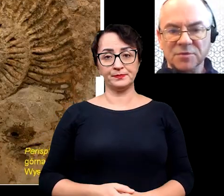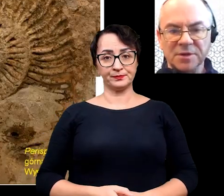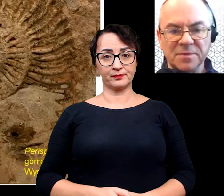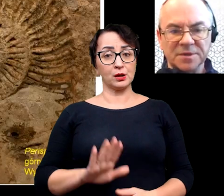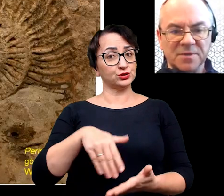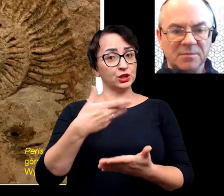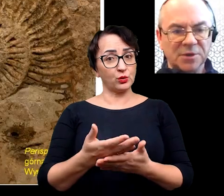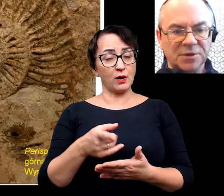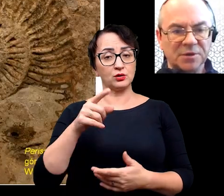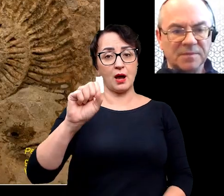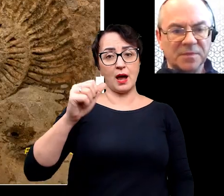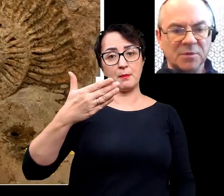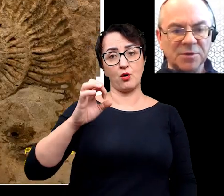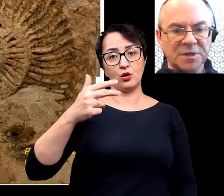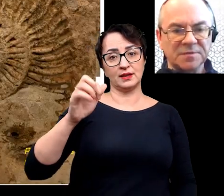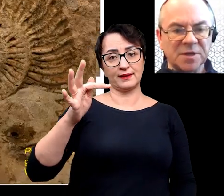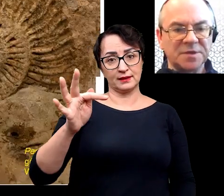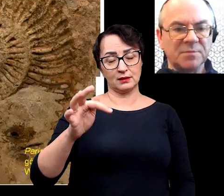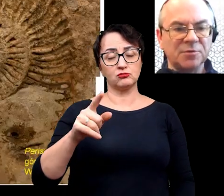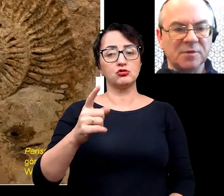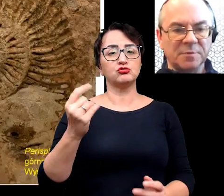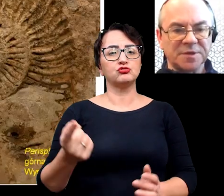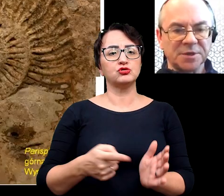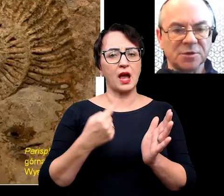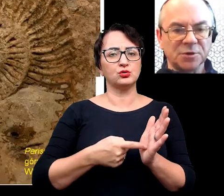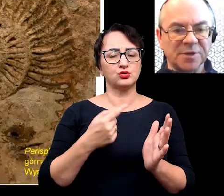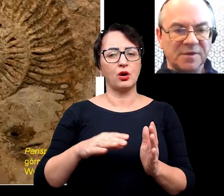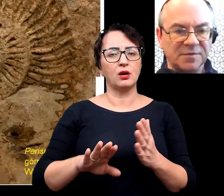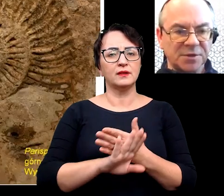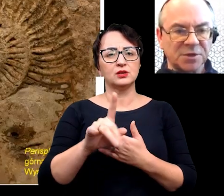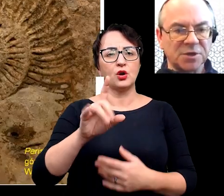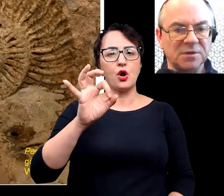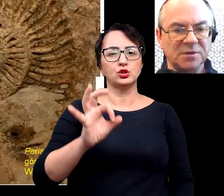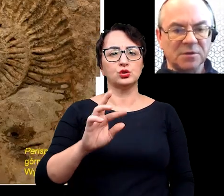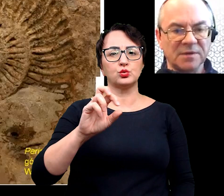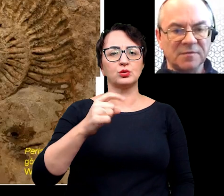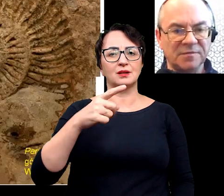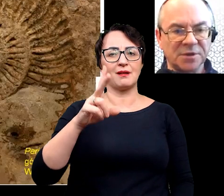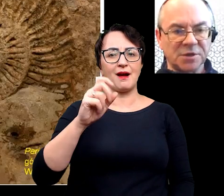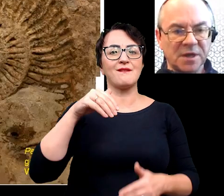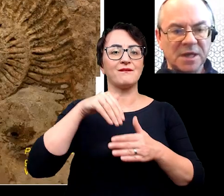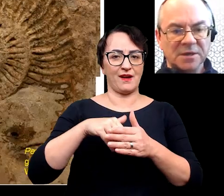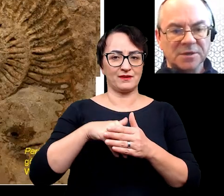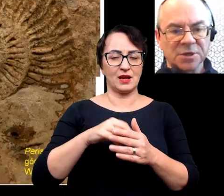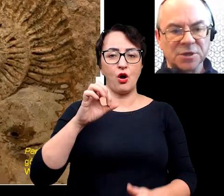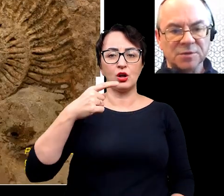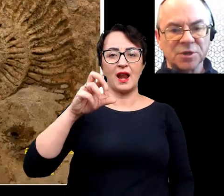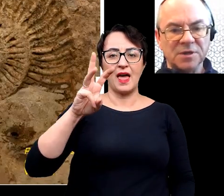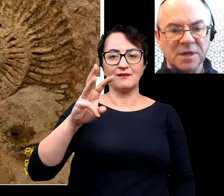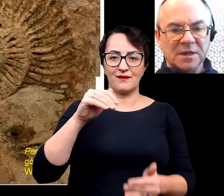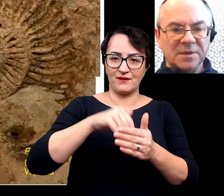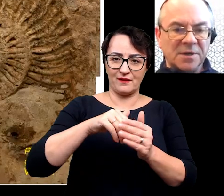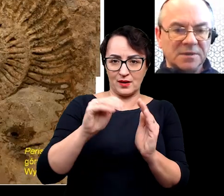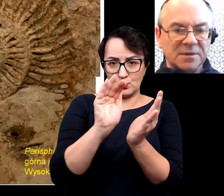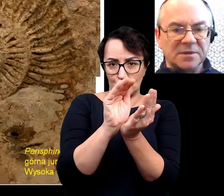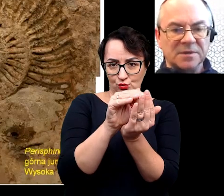przykładem są amonity. Amonity zwykle występują w postaci ośródek wewnętrznych, czyli odlewów wewnętrznej części